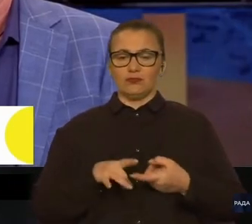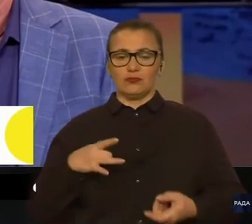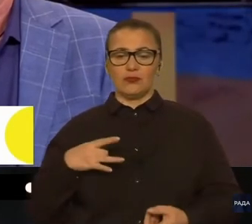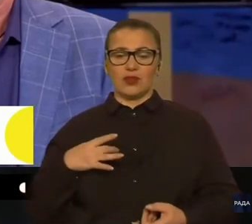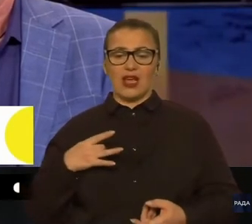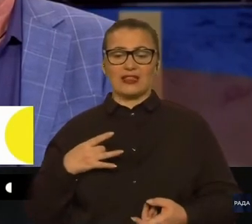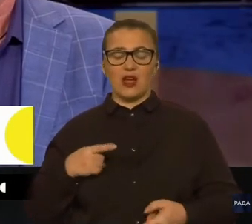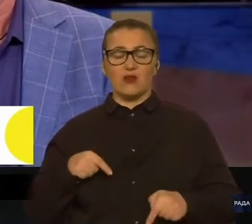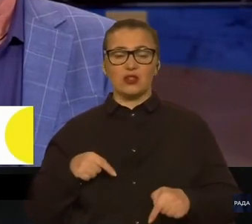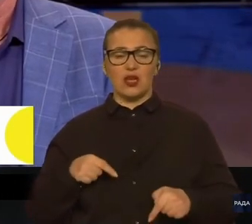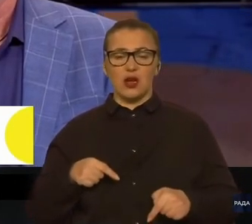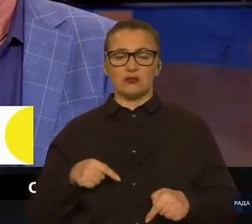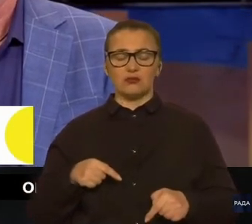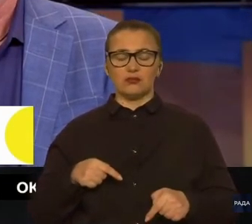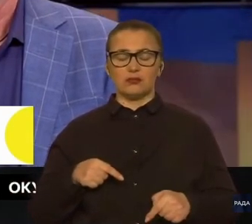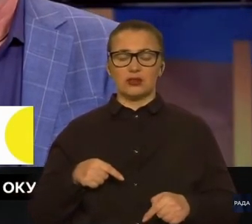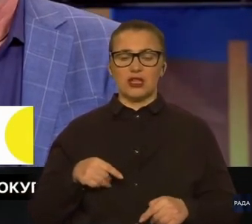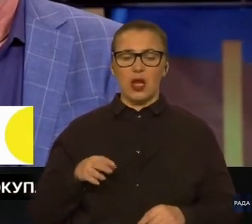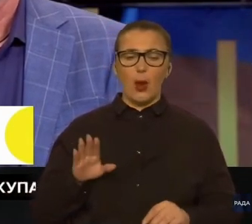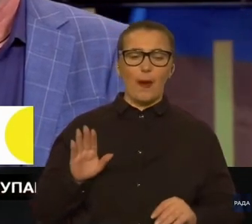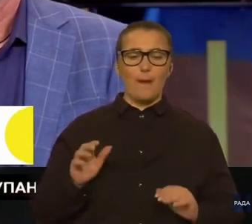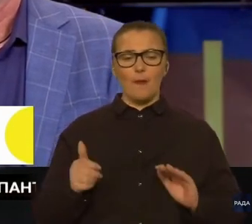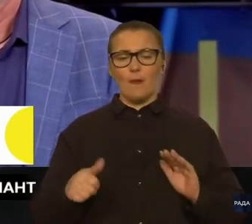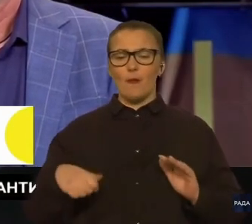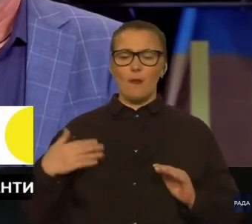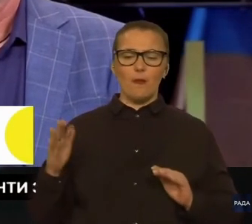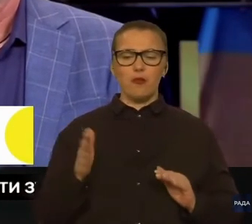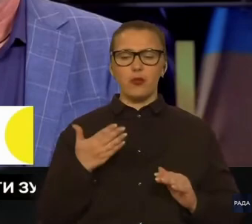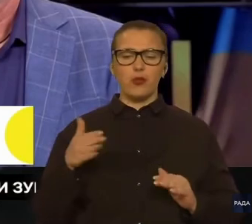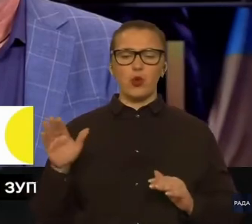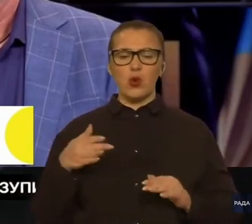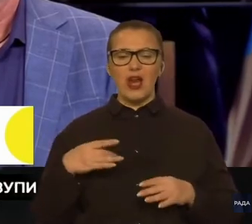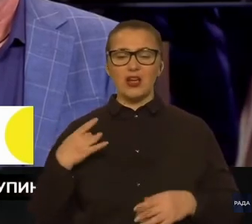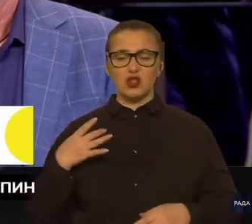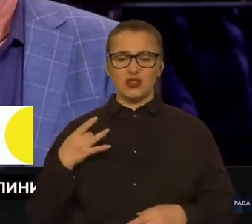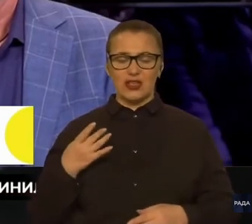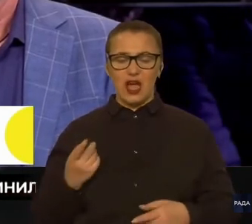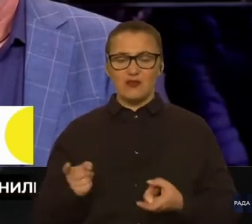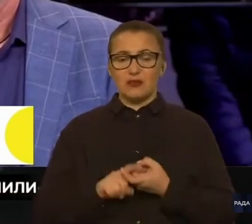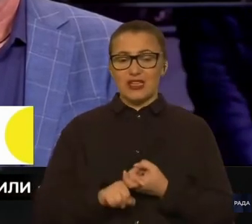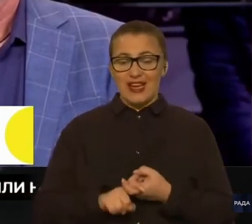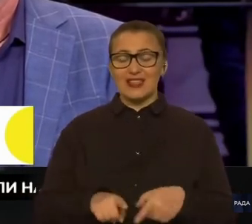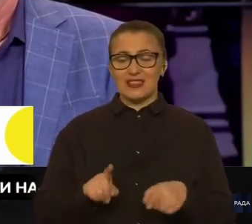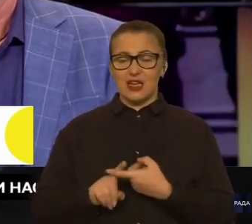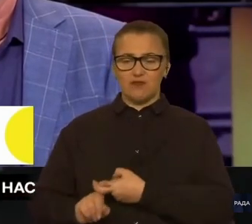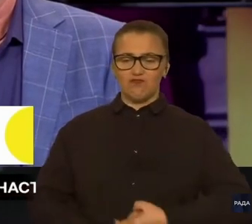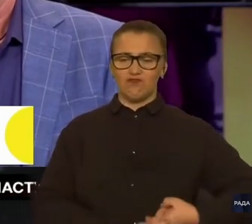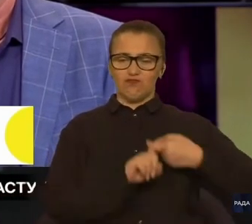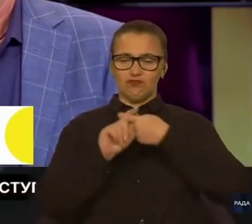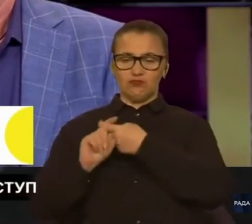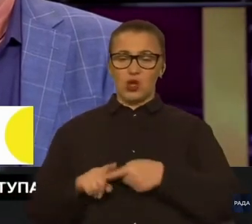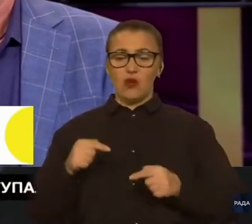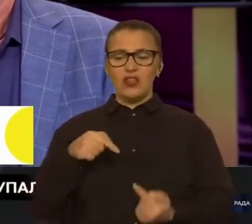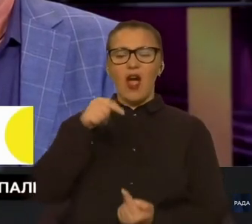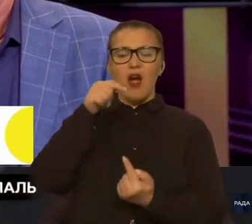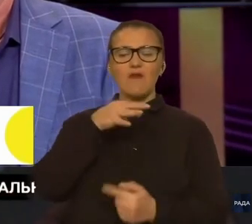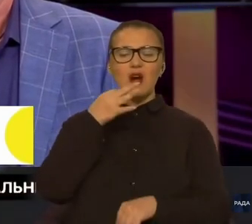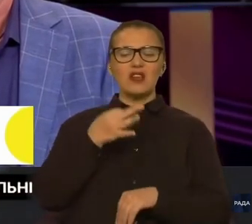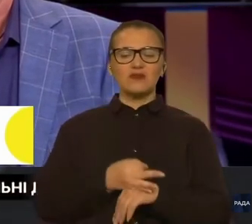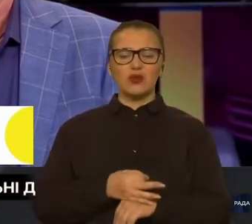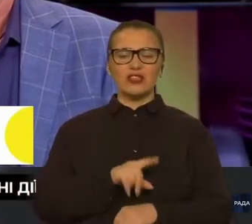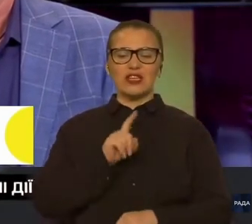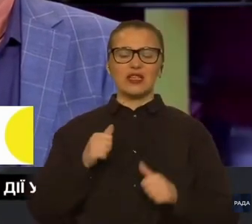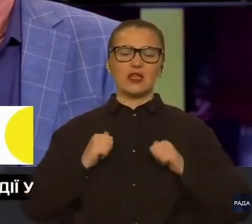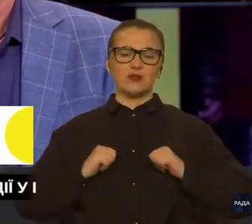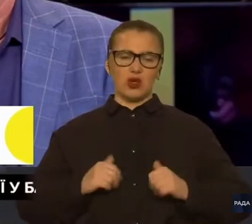вмикає, і стимуляція блукаючого нерву вмикає парасимпатичну нервову систему, яка відповідає за заспокоєння. І, власне, існує дуже